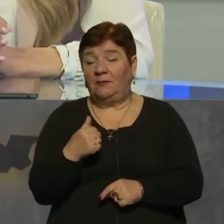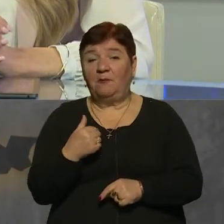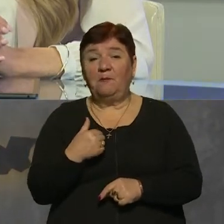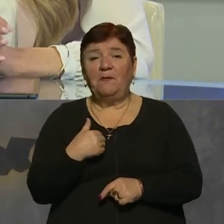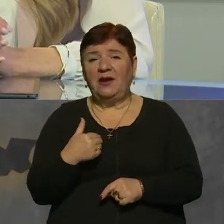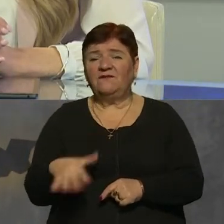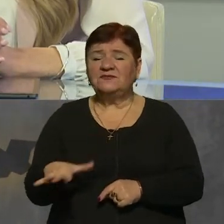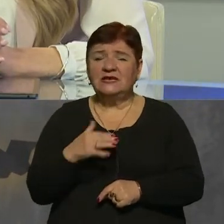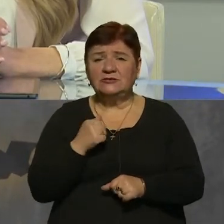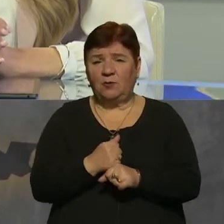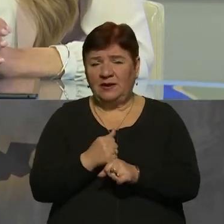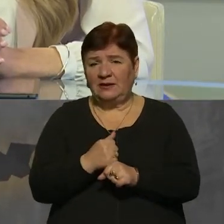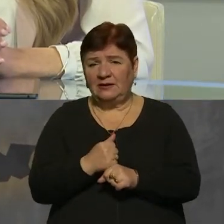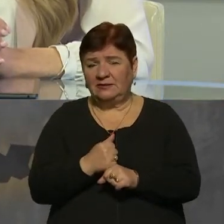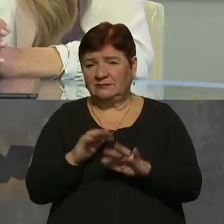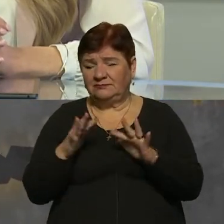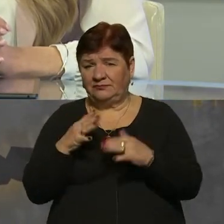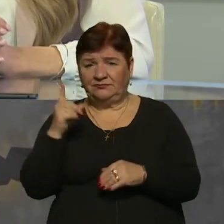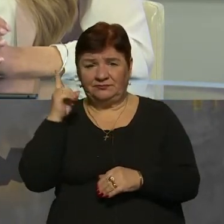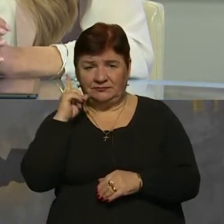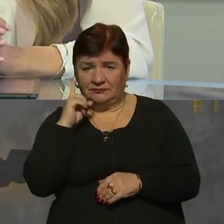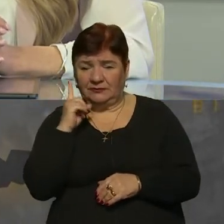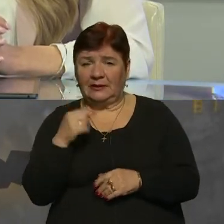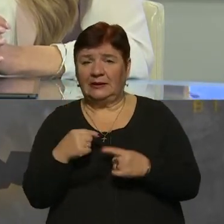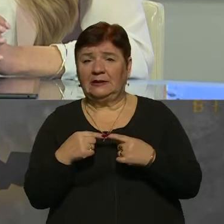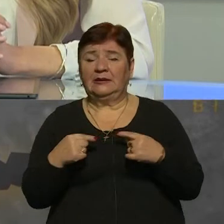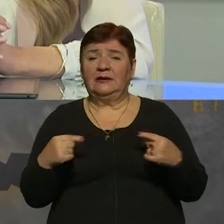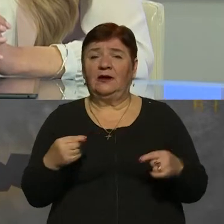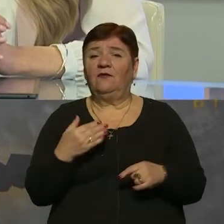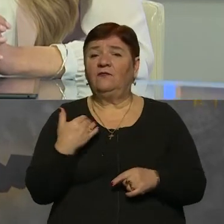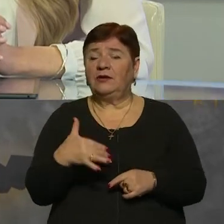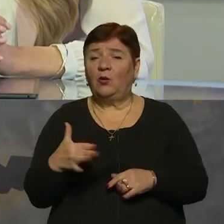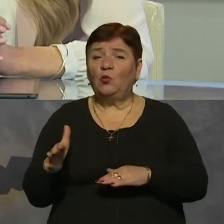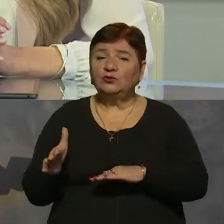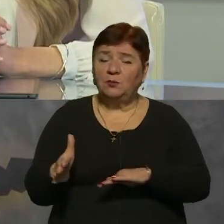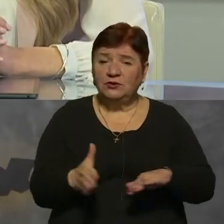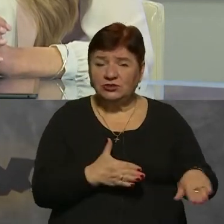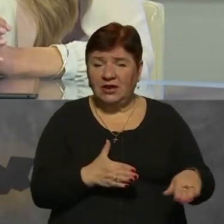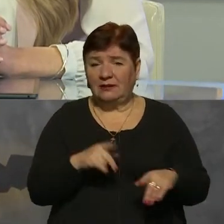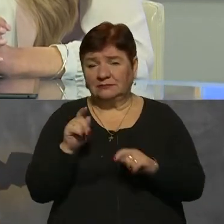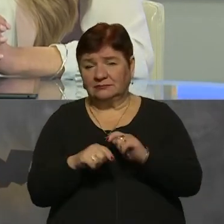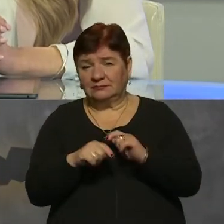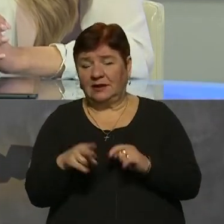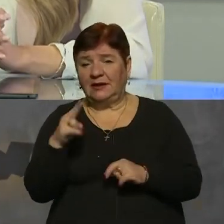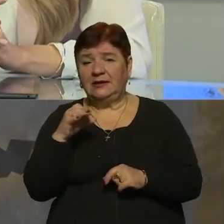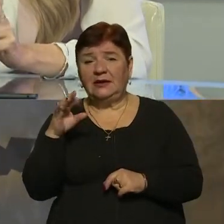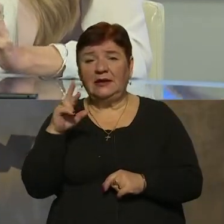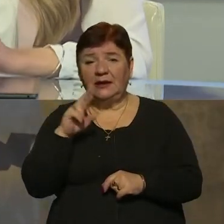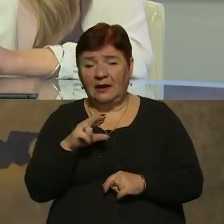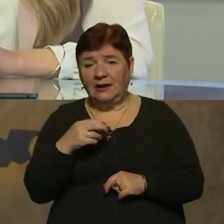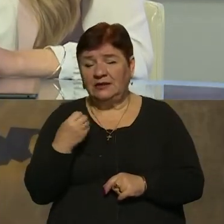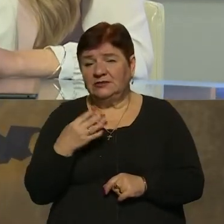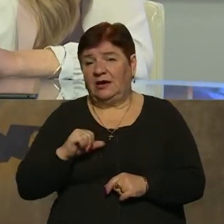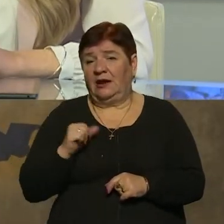вже зробили версію для айфонів, вона вже пройшла інтеграцію до дії. Ще раз дякую